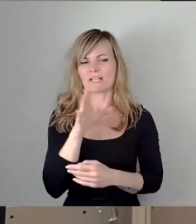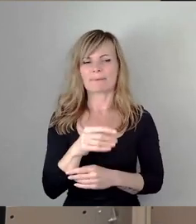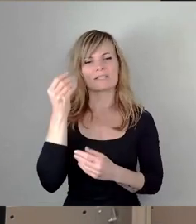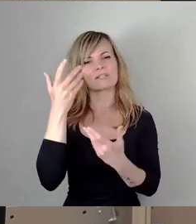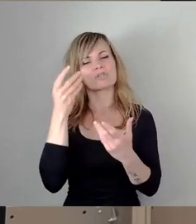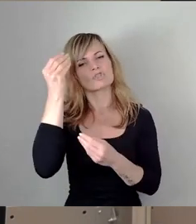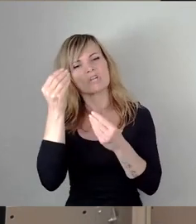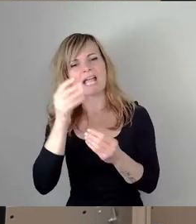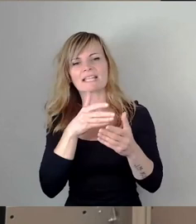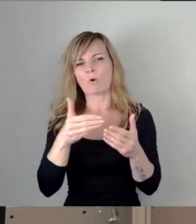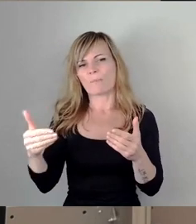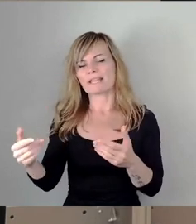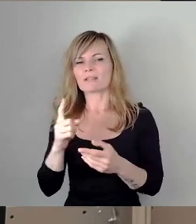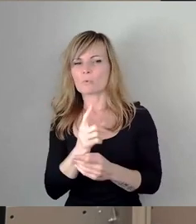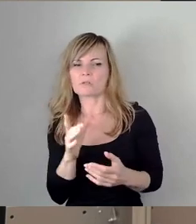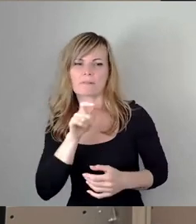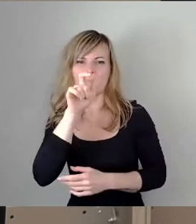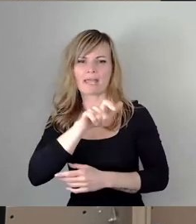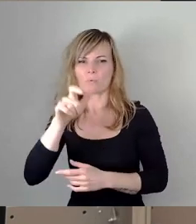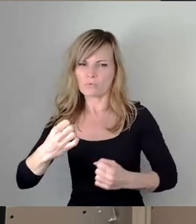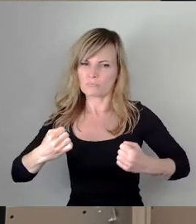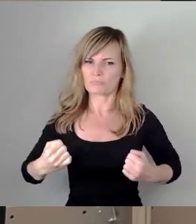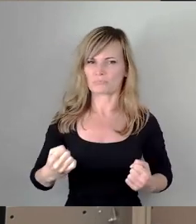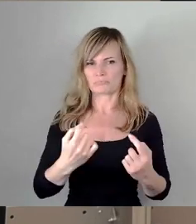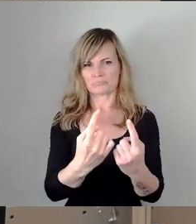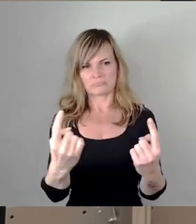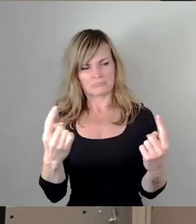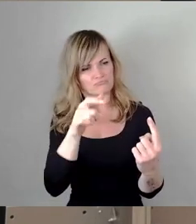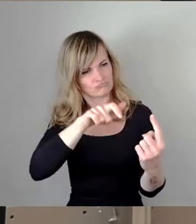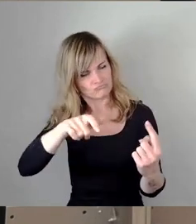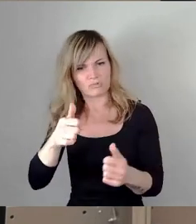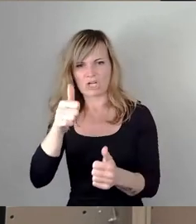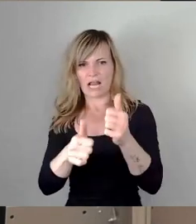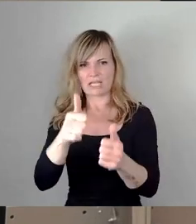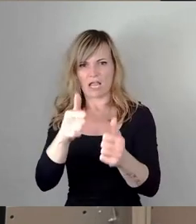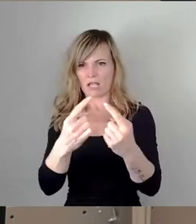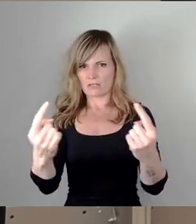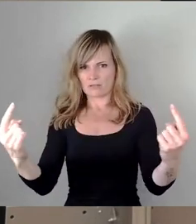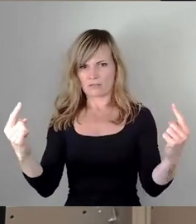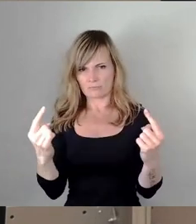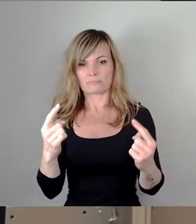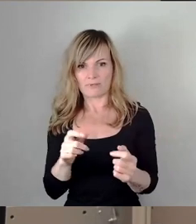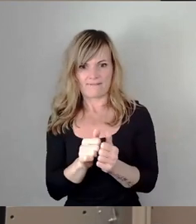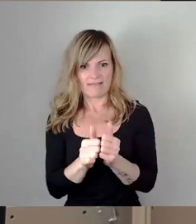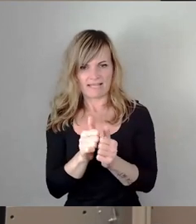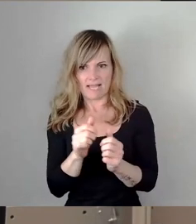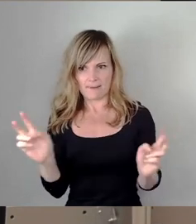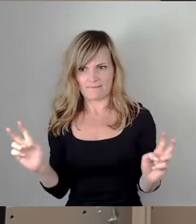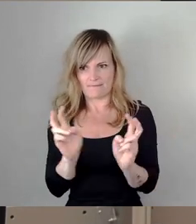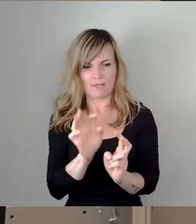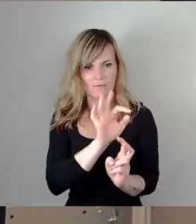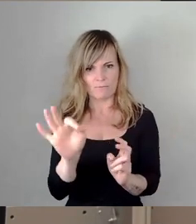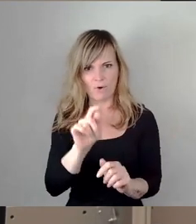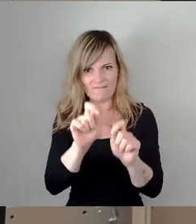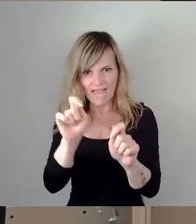überzeugenden Kandidaten und Kandidatinnen, hihi, in den Wettstreit um die Gunst der Wählerinnen und Wähler